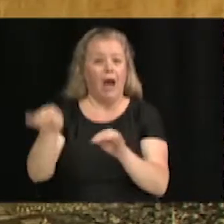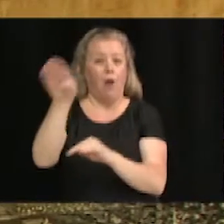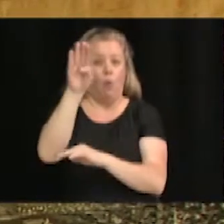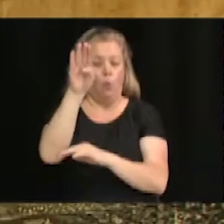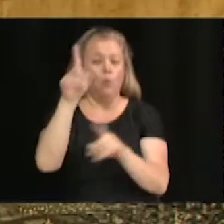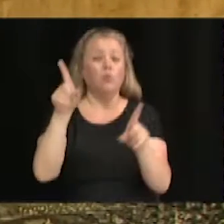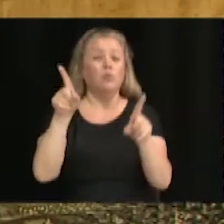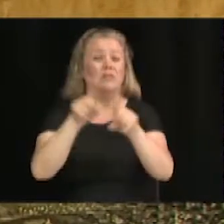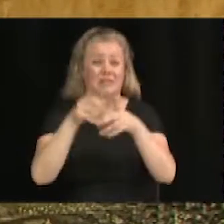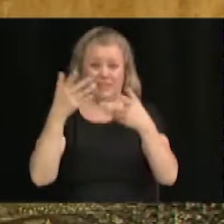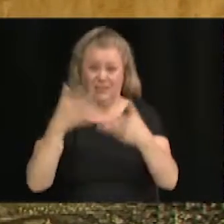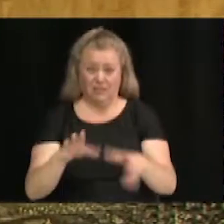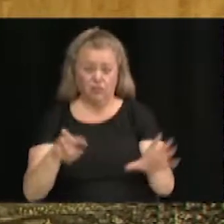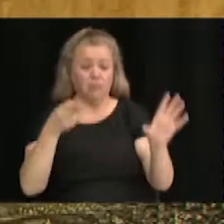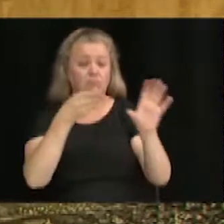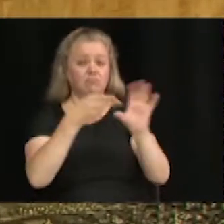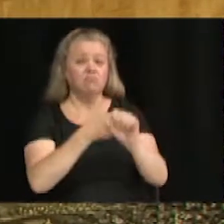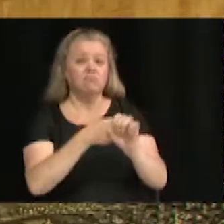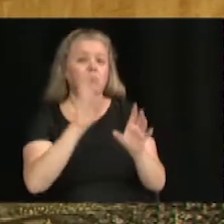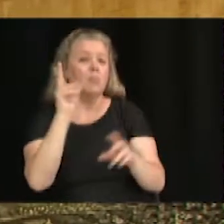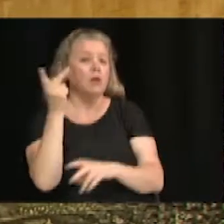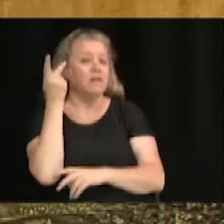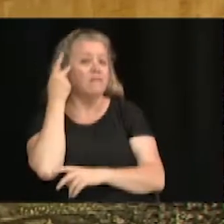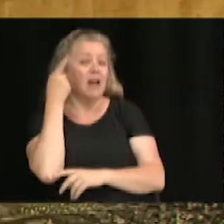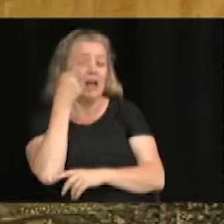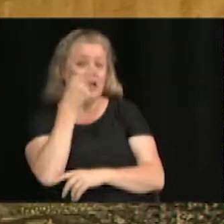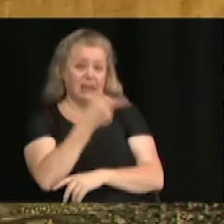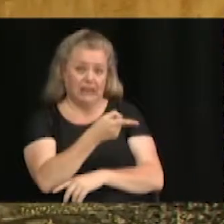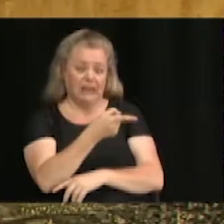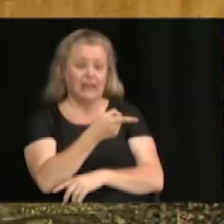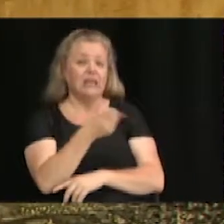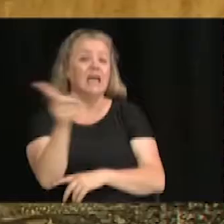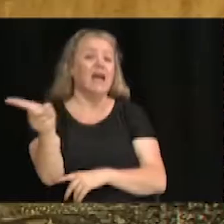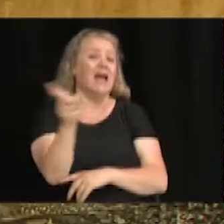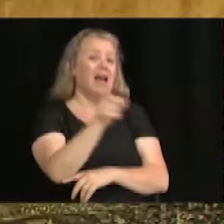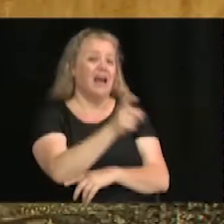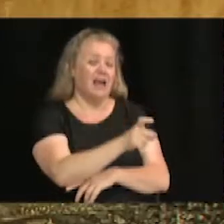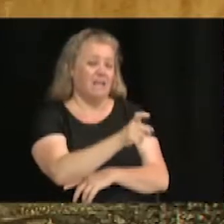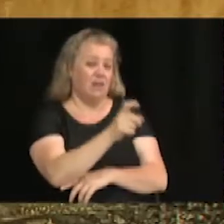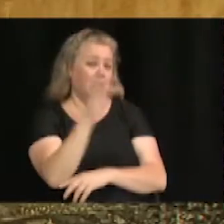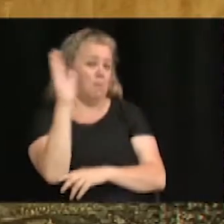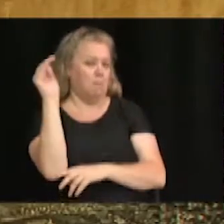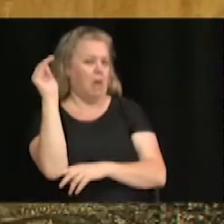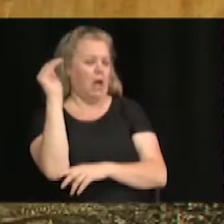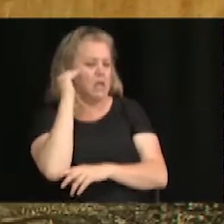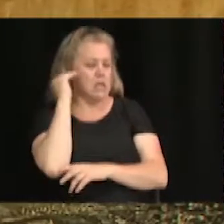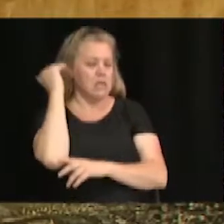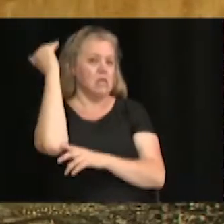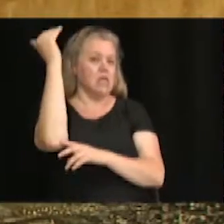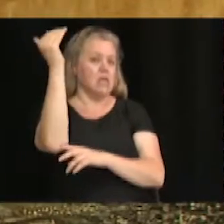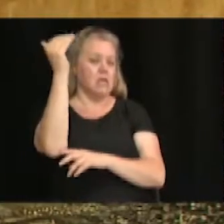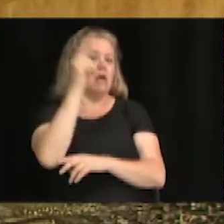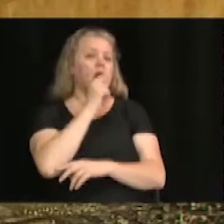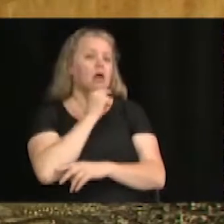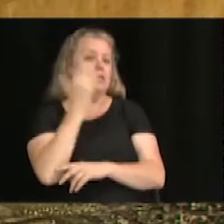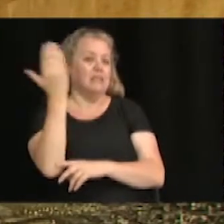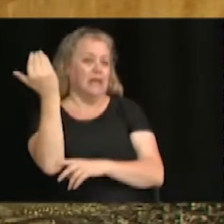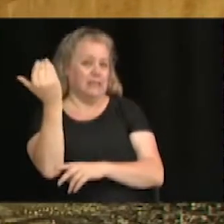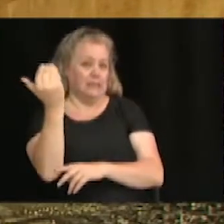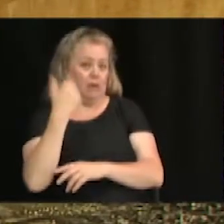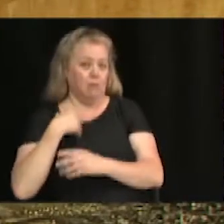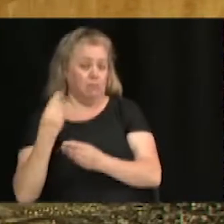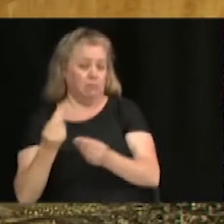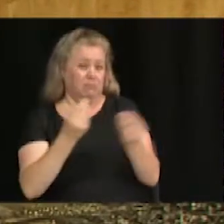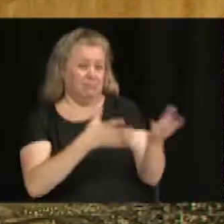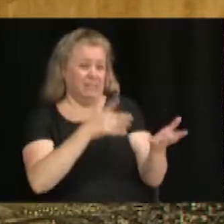participé aussi à la polyvalente, parce qu'il invitait un grand maître de 15 ans de Montréal, puis on avait fourni une dizaine de joueurs.